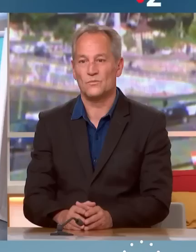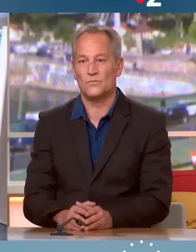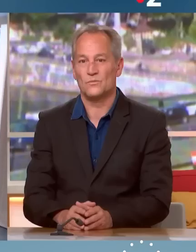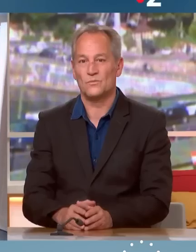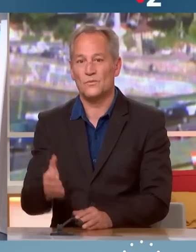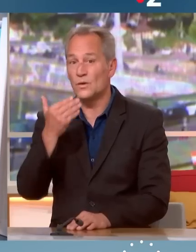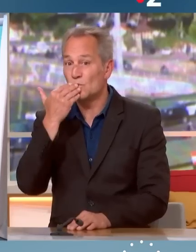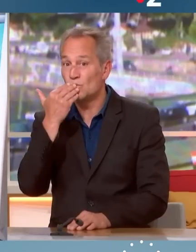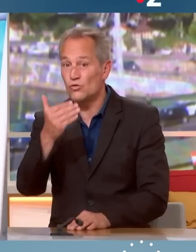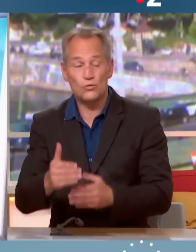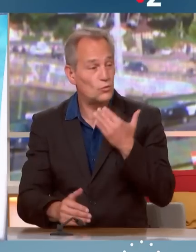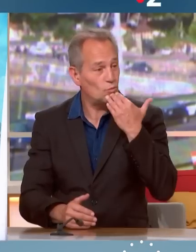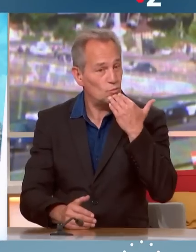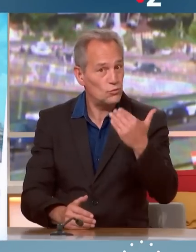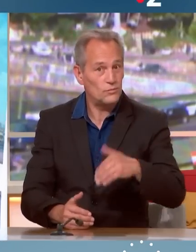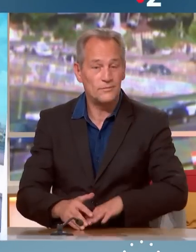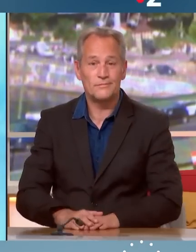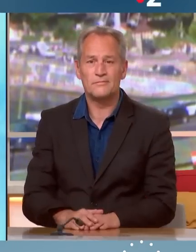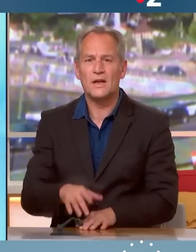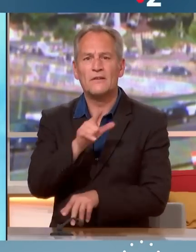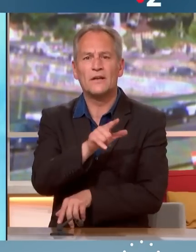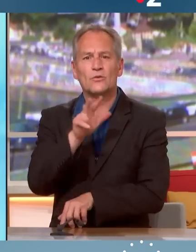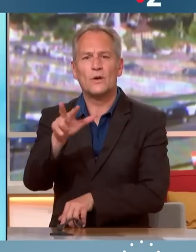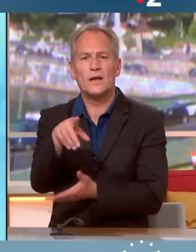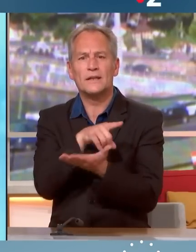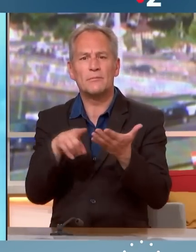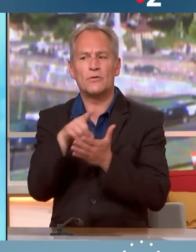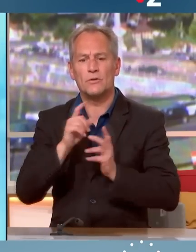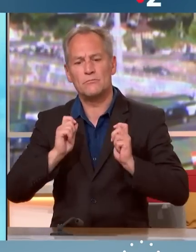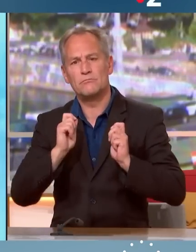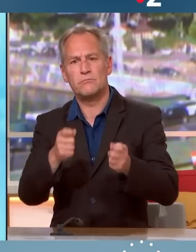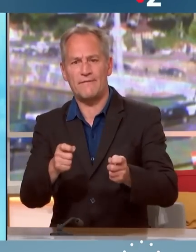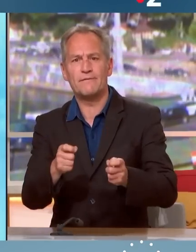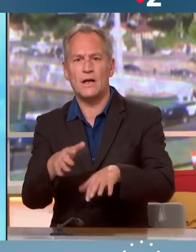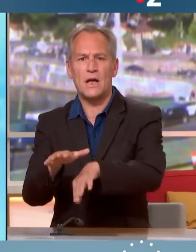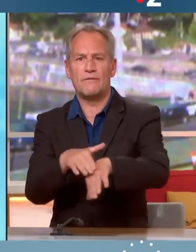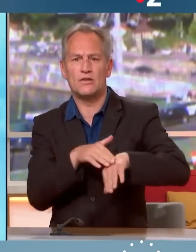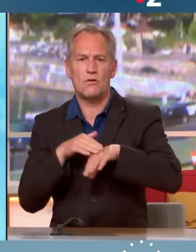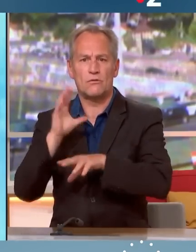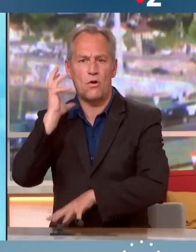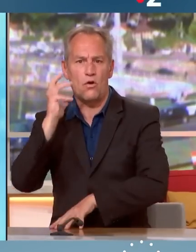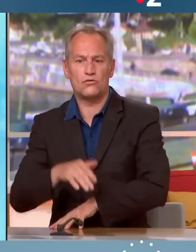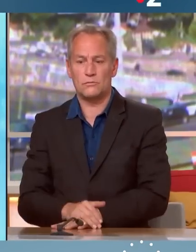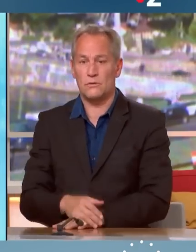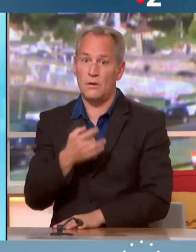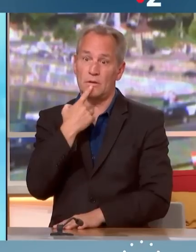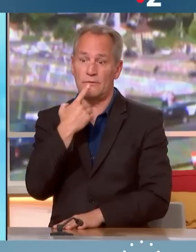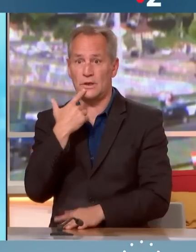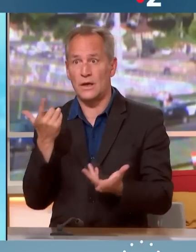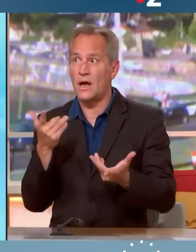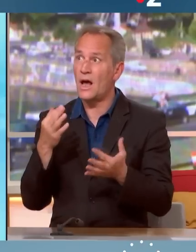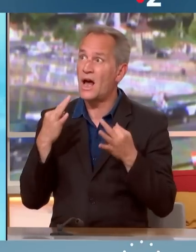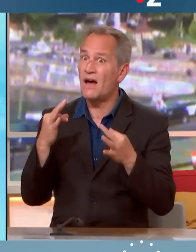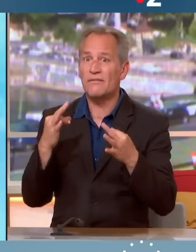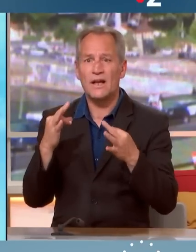Bonjour Agnès Pannier-Runacher. Bonjour Caroline Roux. 23 départements sont placés en vigilance orange. C'est un sacré rappel à l'ordre sur les conséquences du réchauffement